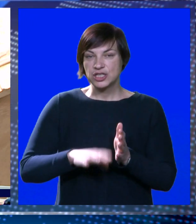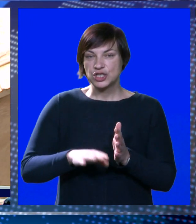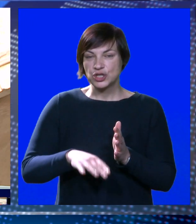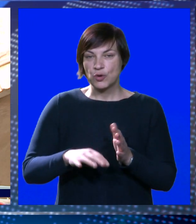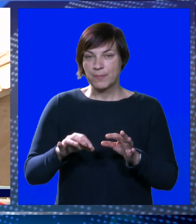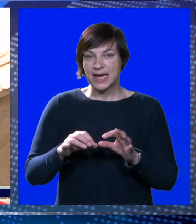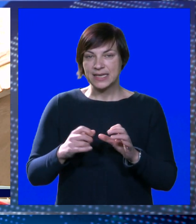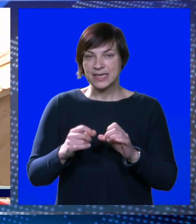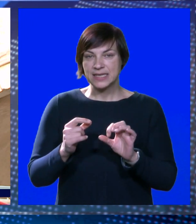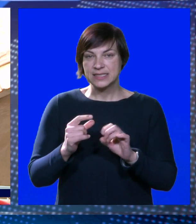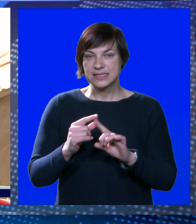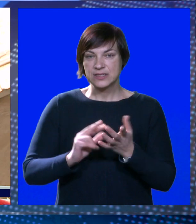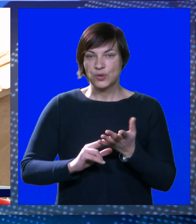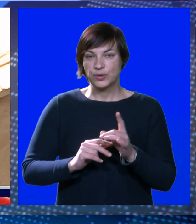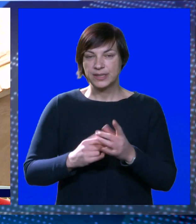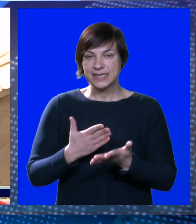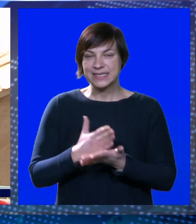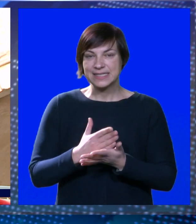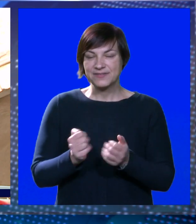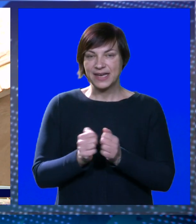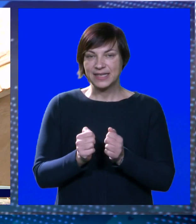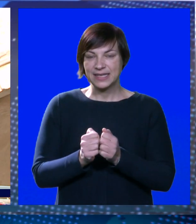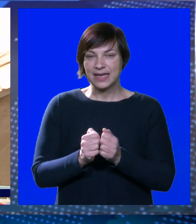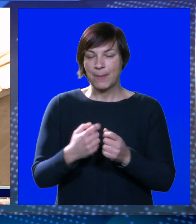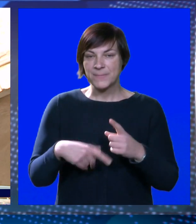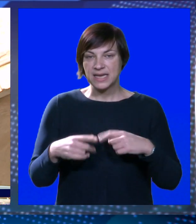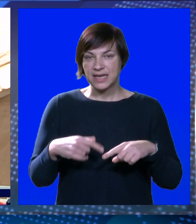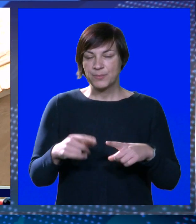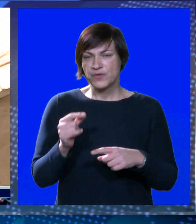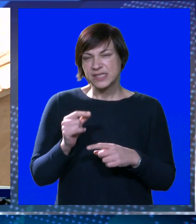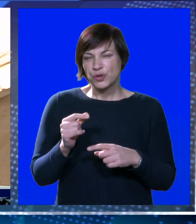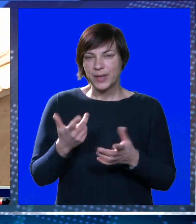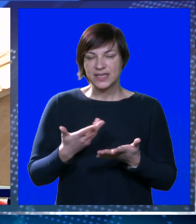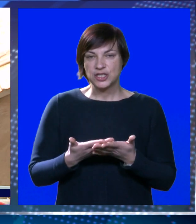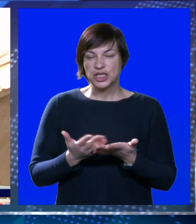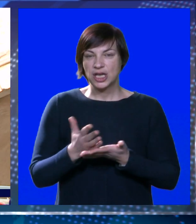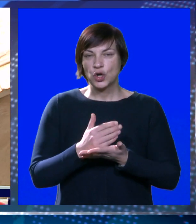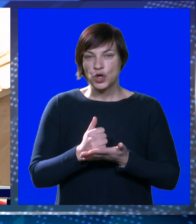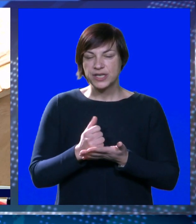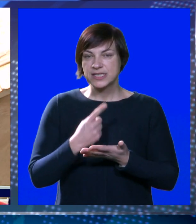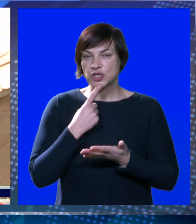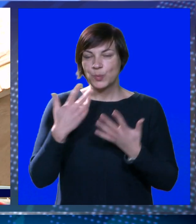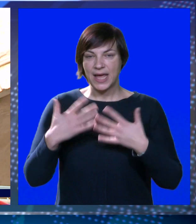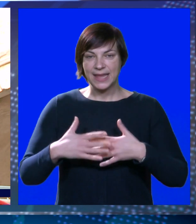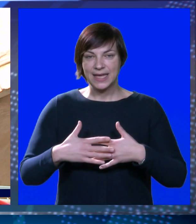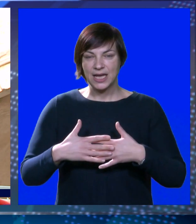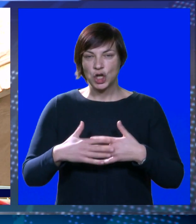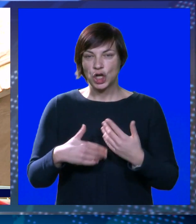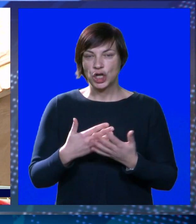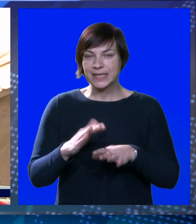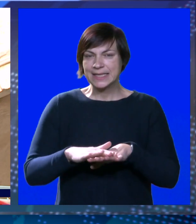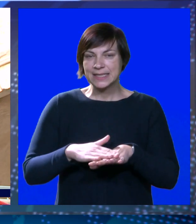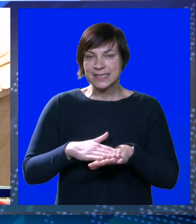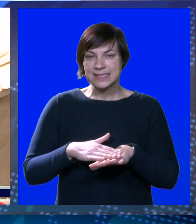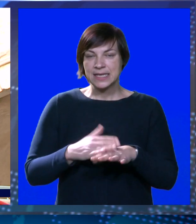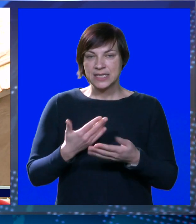manje sondi ili što manje iskopa, jer svaki kamen je povijest ovdje, komadić. Koristit ćemo neke tehnologije i